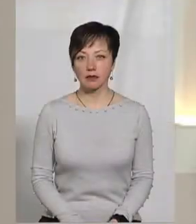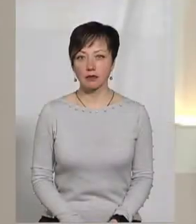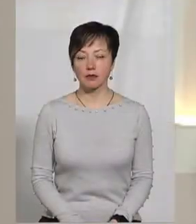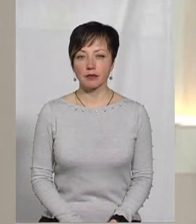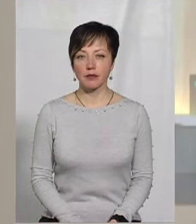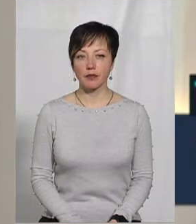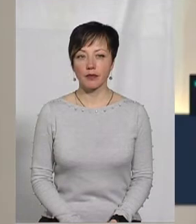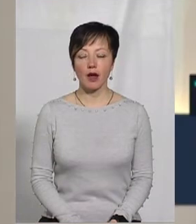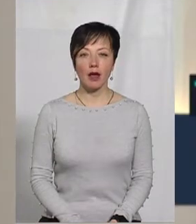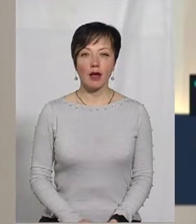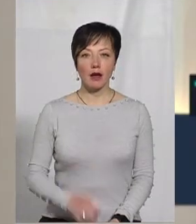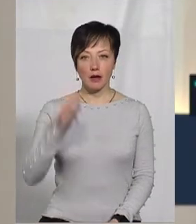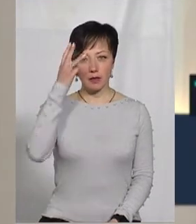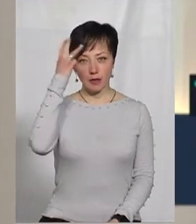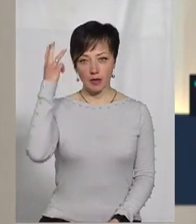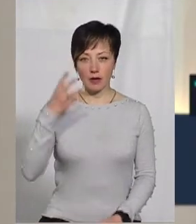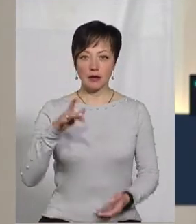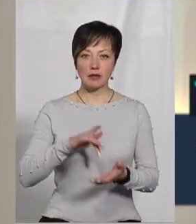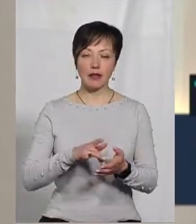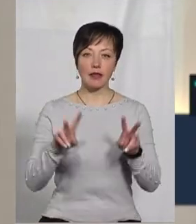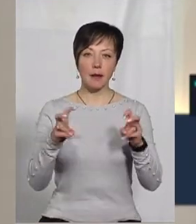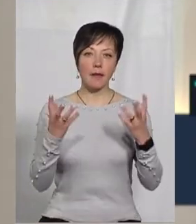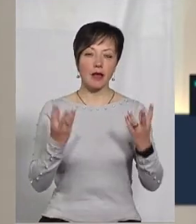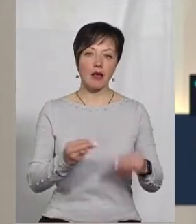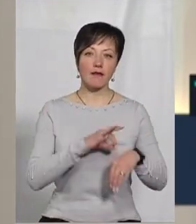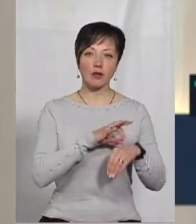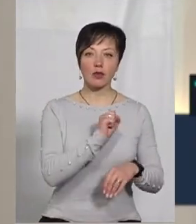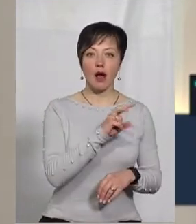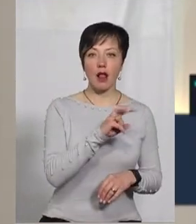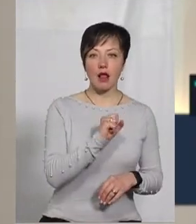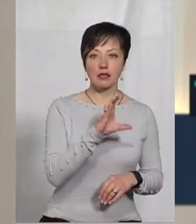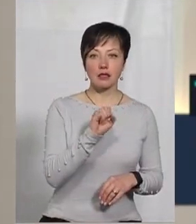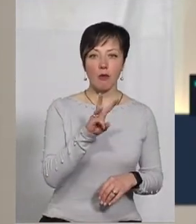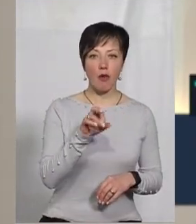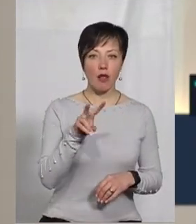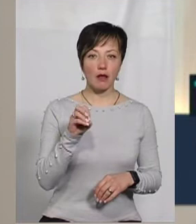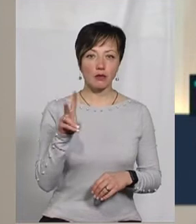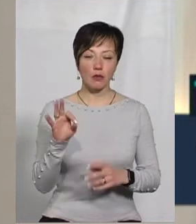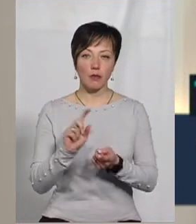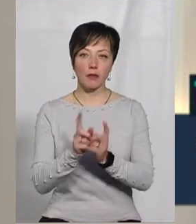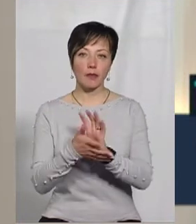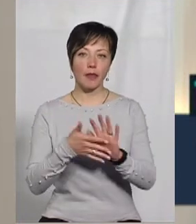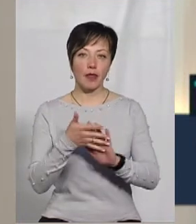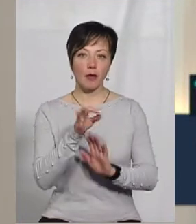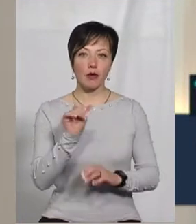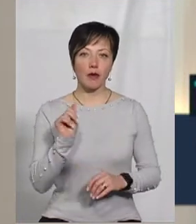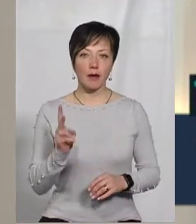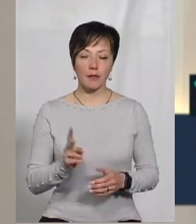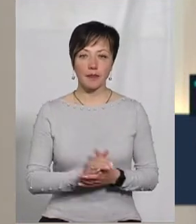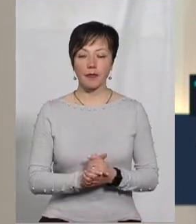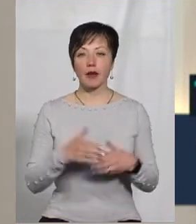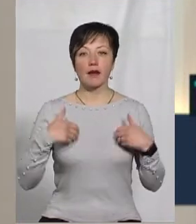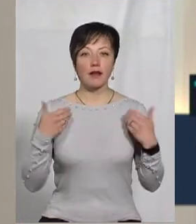На ЮА Поділля тема дня. Мене звати Алла Самойленко, на жестову мову перекладає Ольга